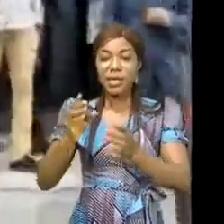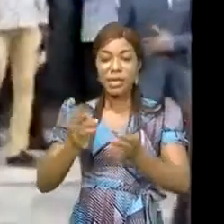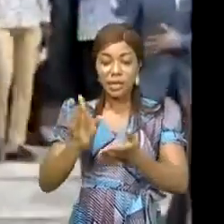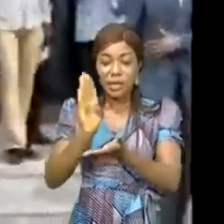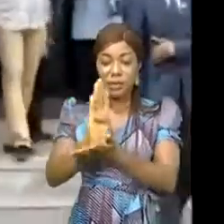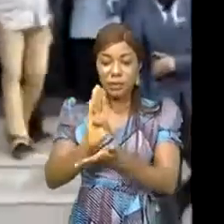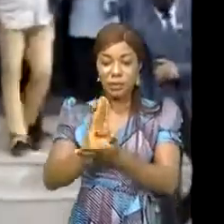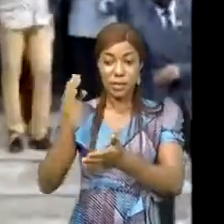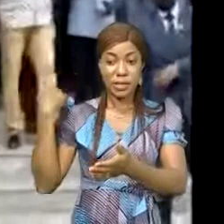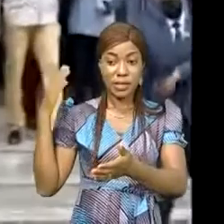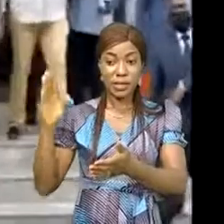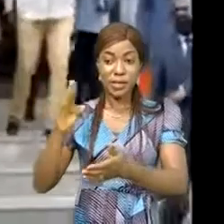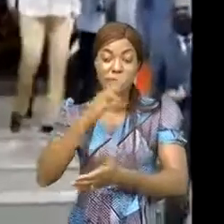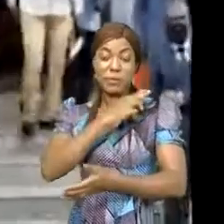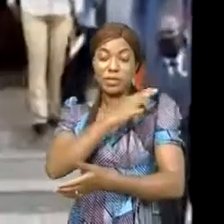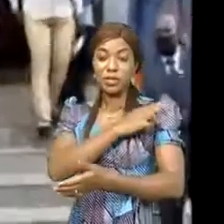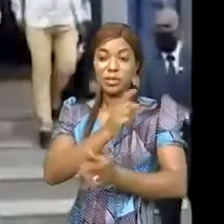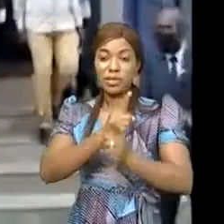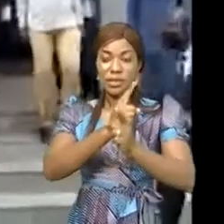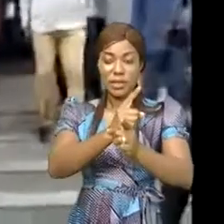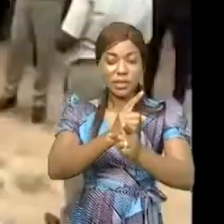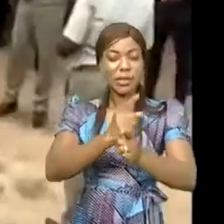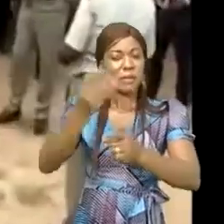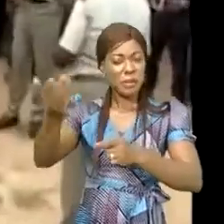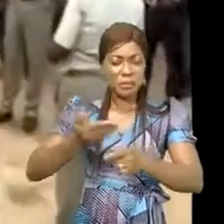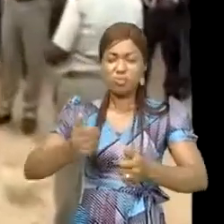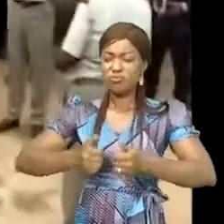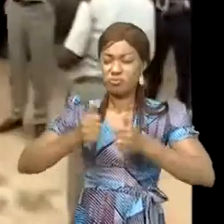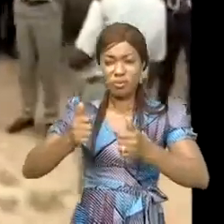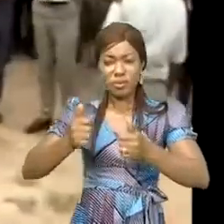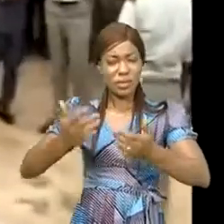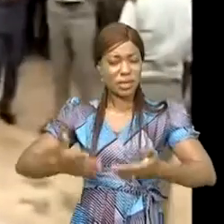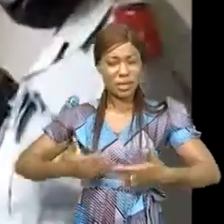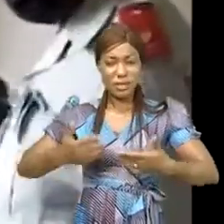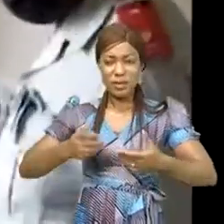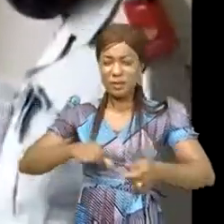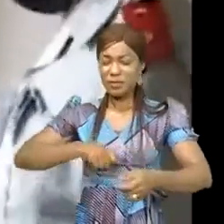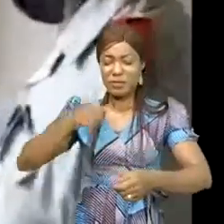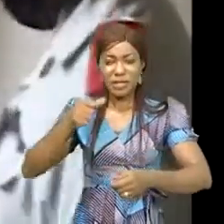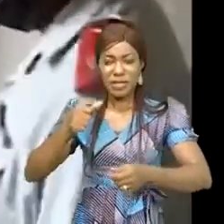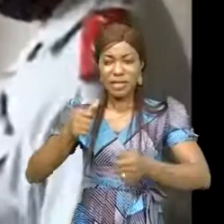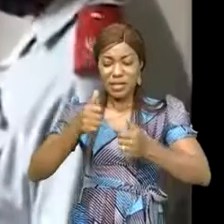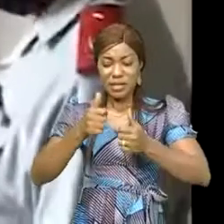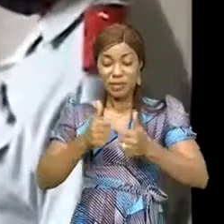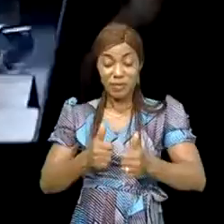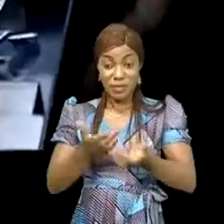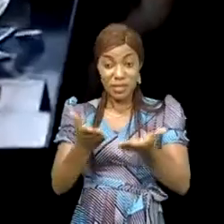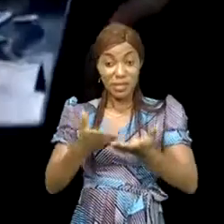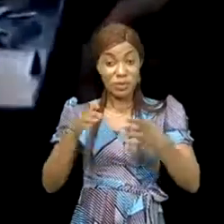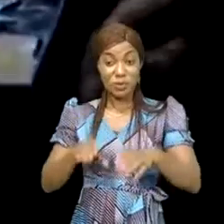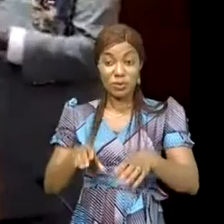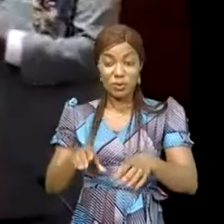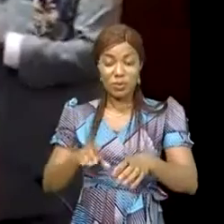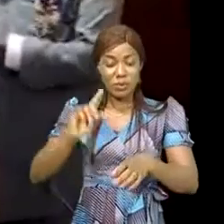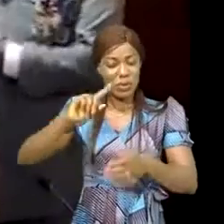Tout se passe très bien. L'accueil est partout et chaleureux. Nous sommes fiers d'être ici. Personnellement, c'est ma première fois de visiter la